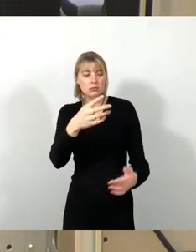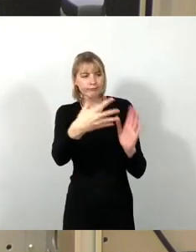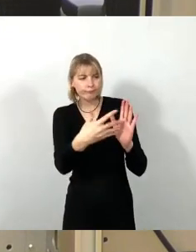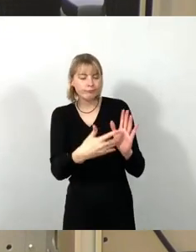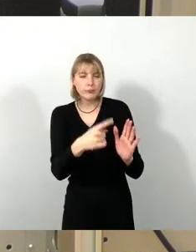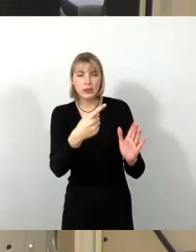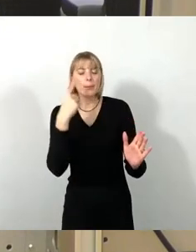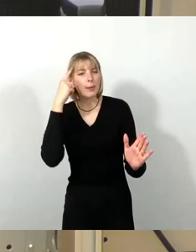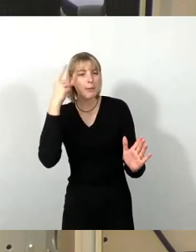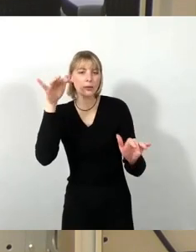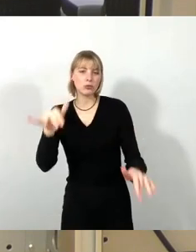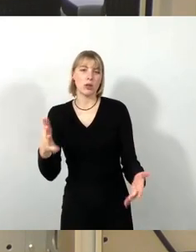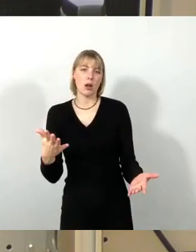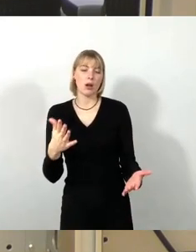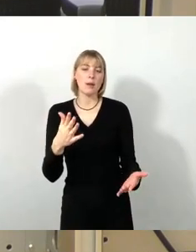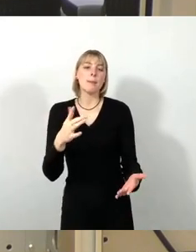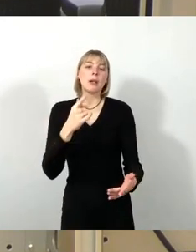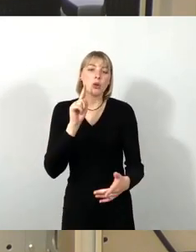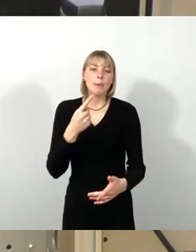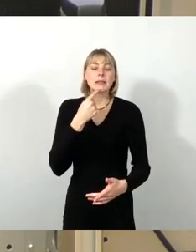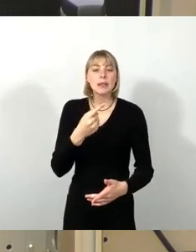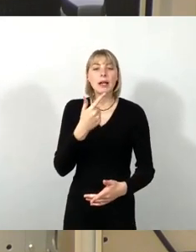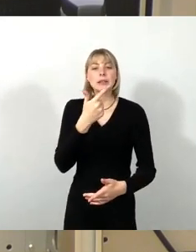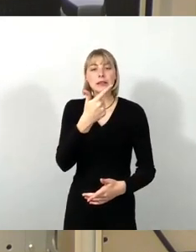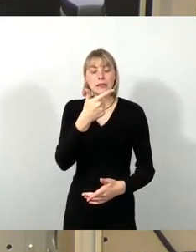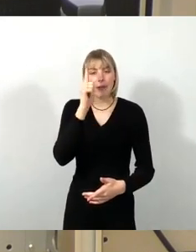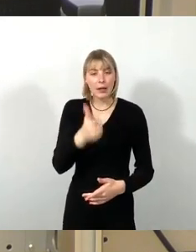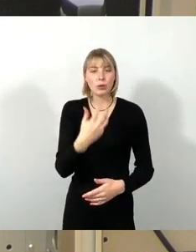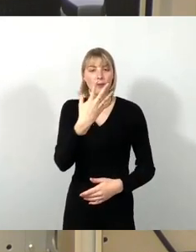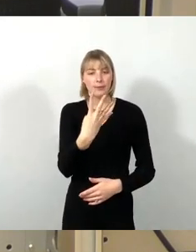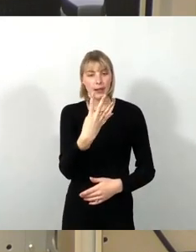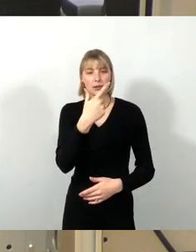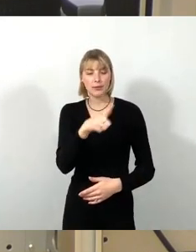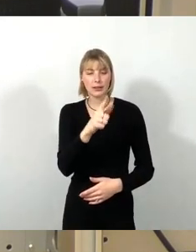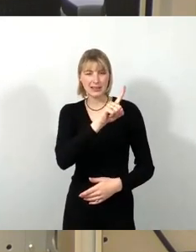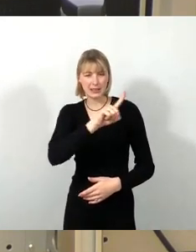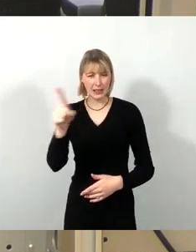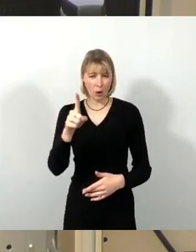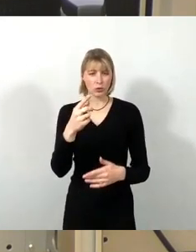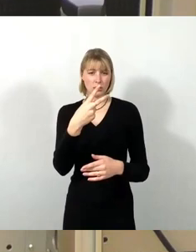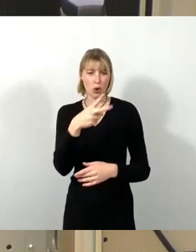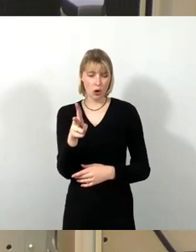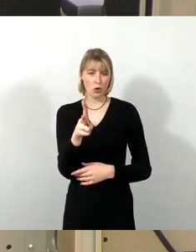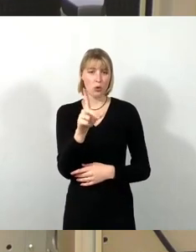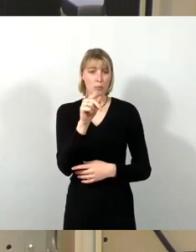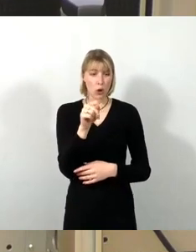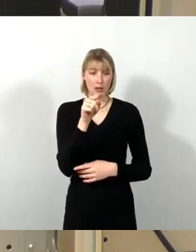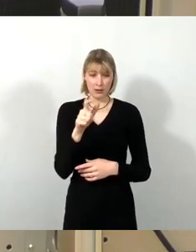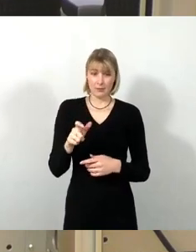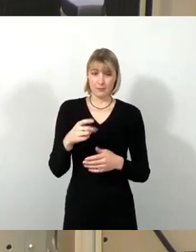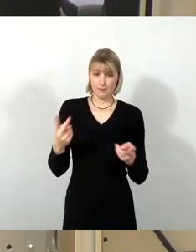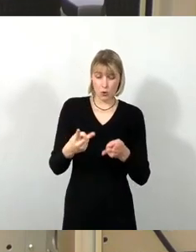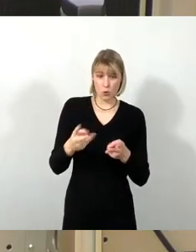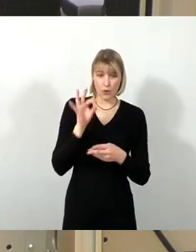.000 Euro. Mit 224.000 Euro können diese vier Einrichtungen unglaublich viel